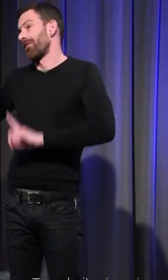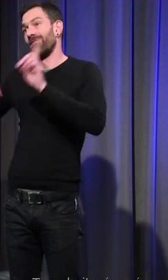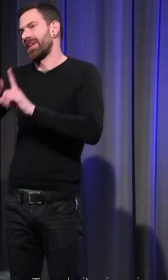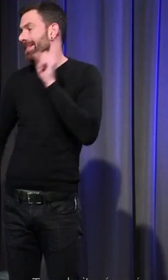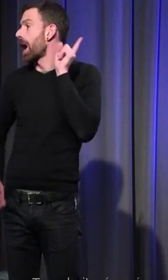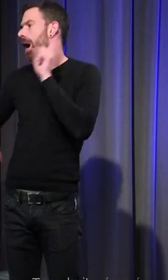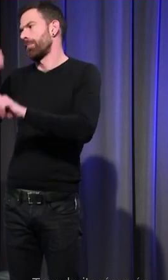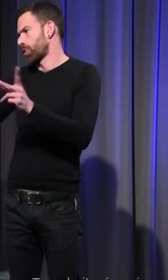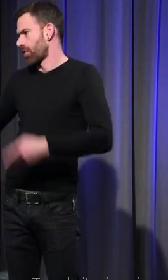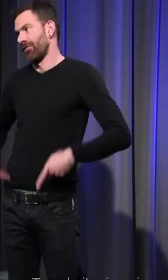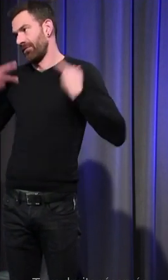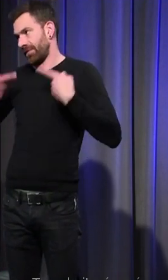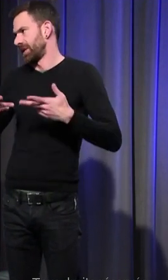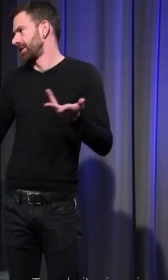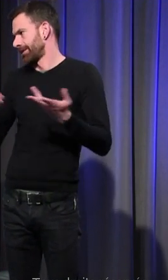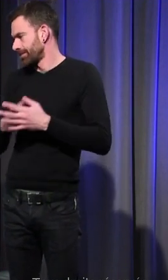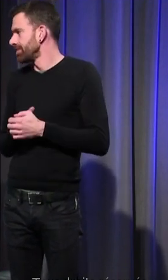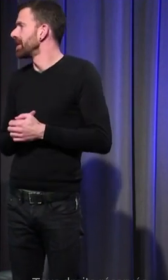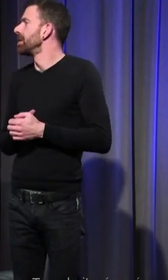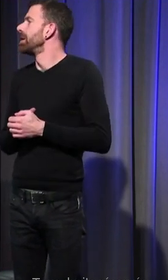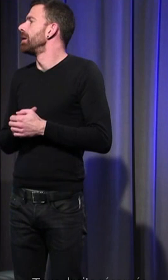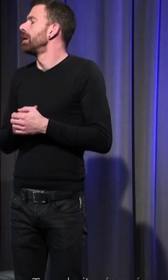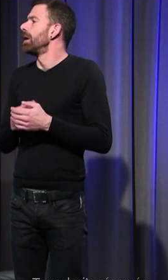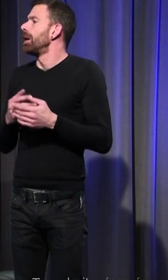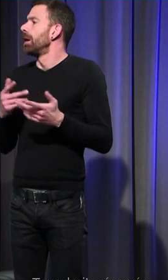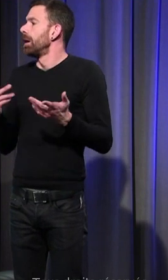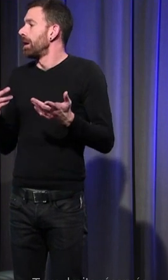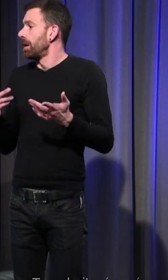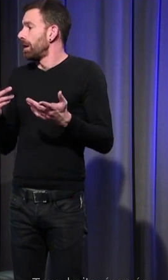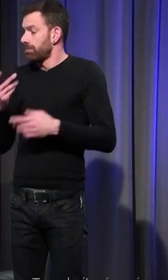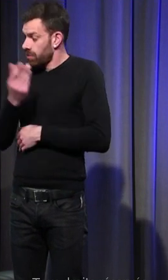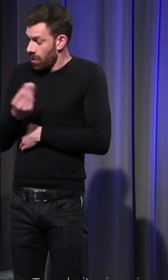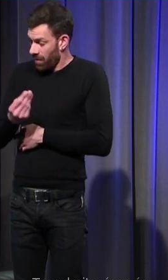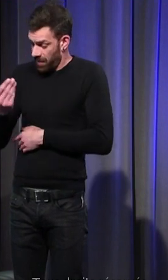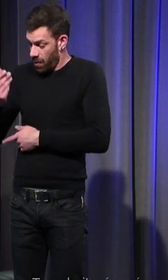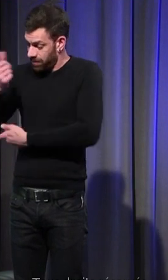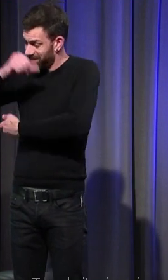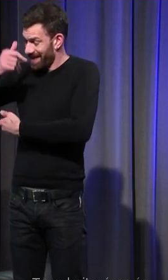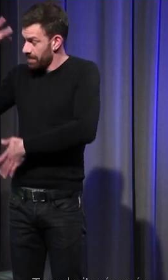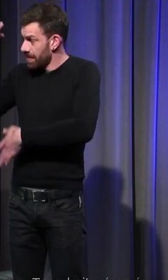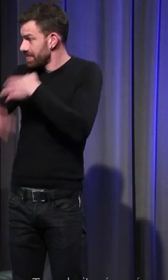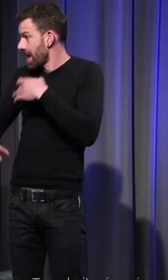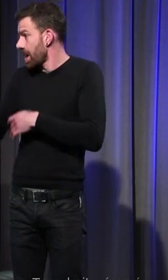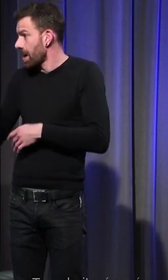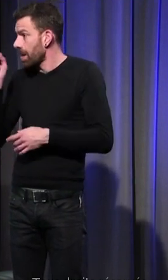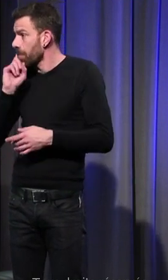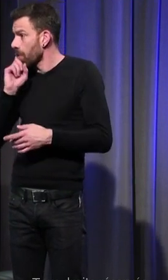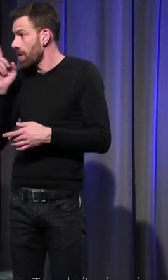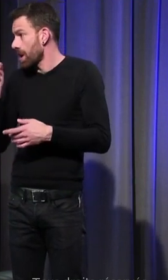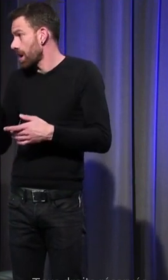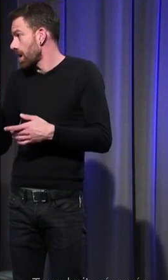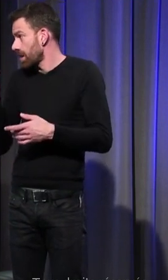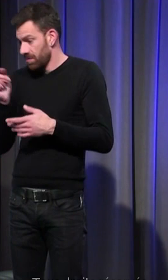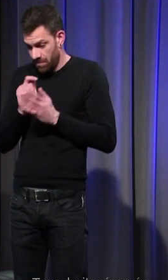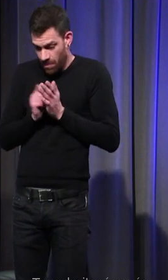tout était sur les rails on a baptisé les enfants très tard parce qu'on n'avait pas eu l'idée de baptiser